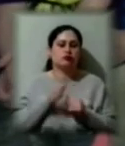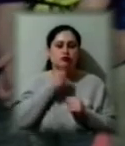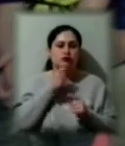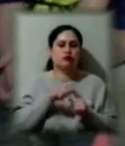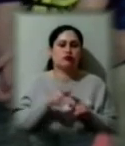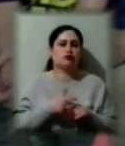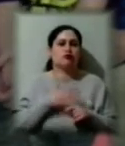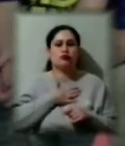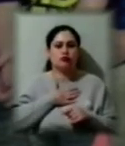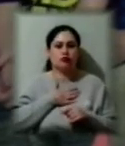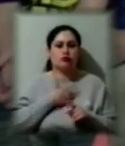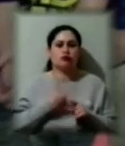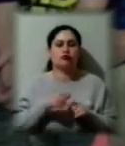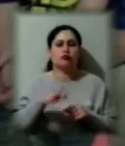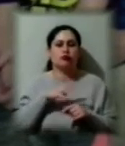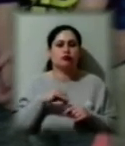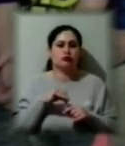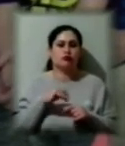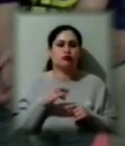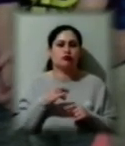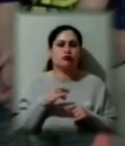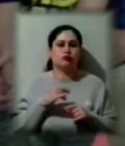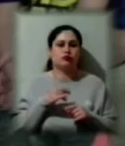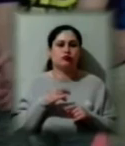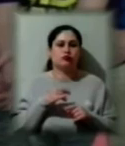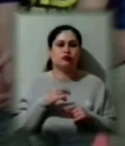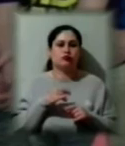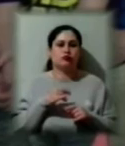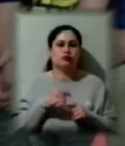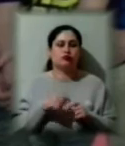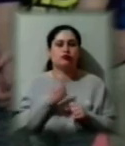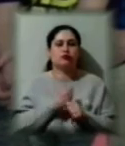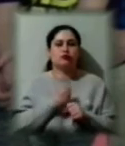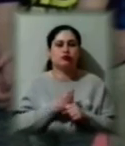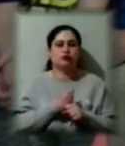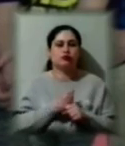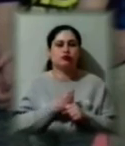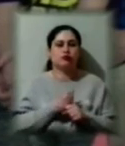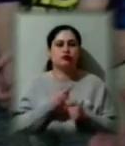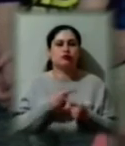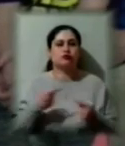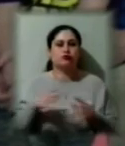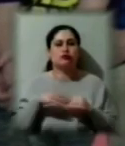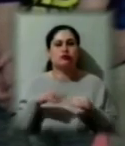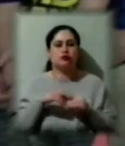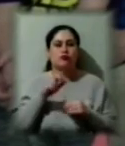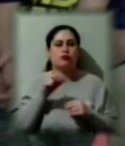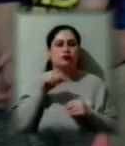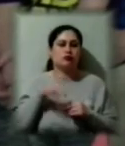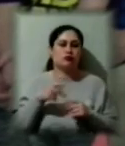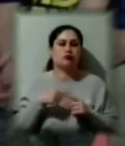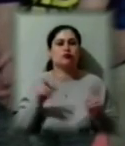Ми влаштовуємо різні сімейні батли, танцювальні,